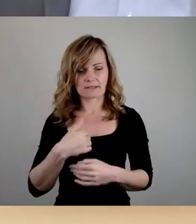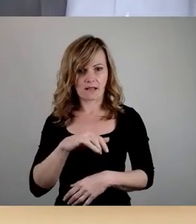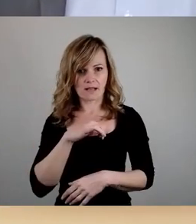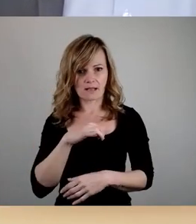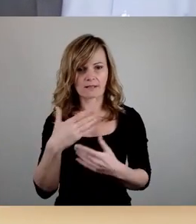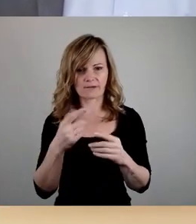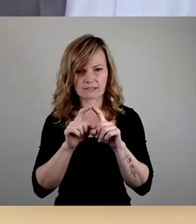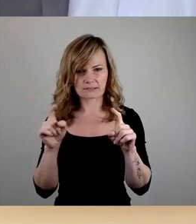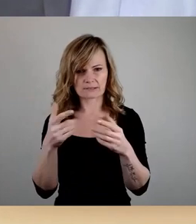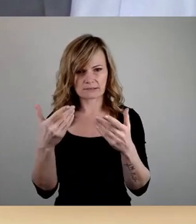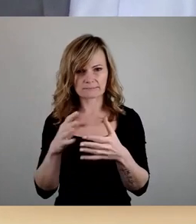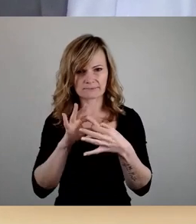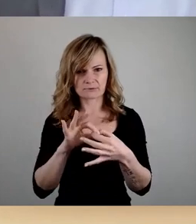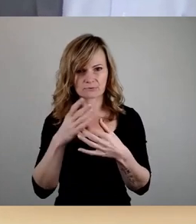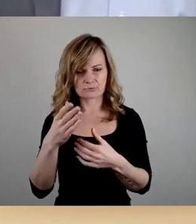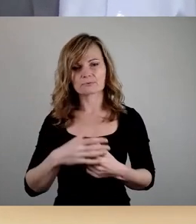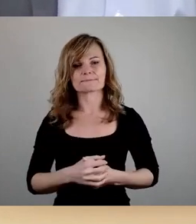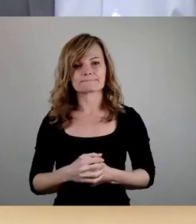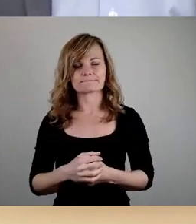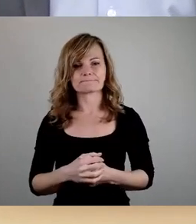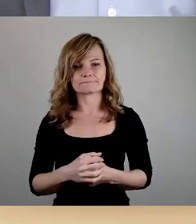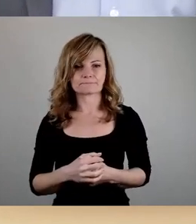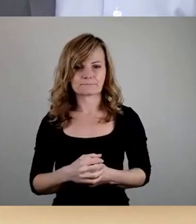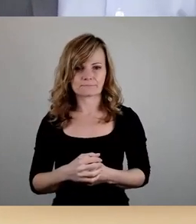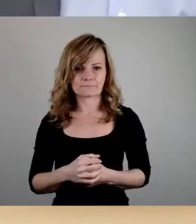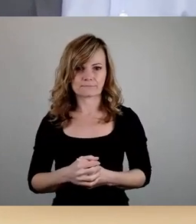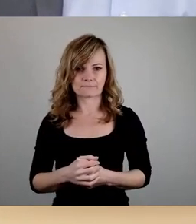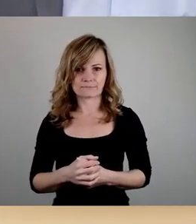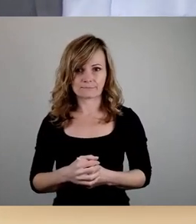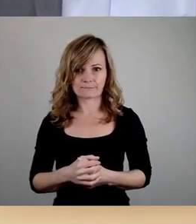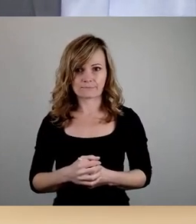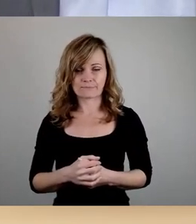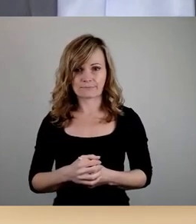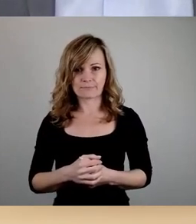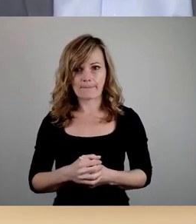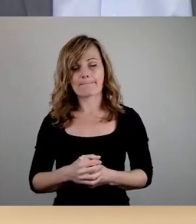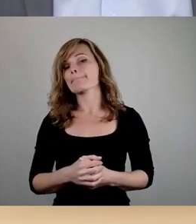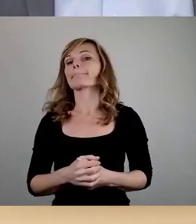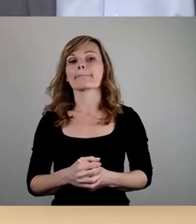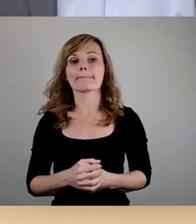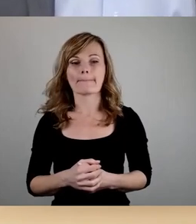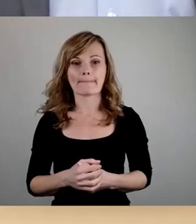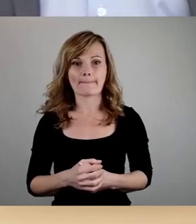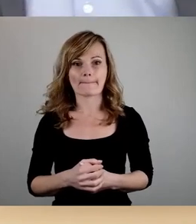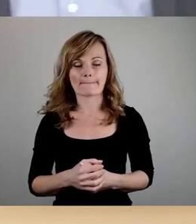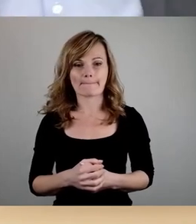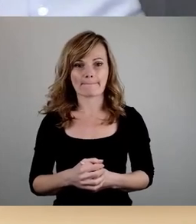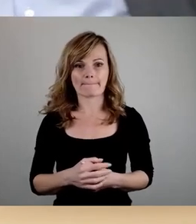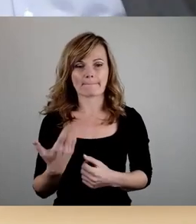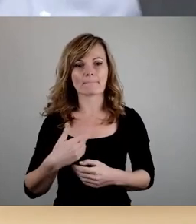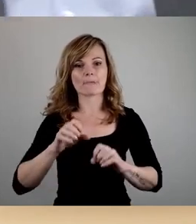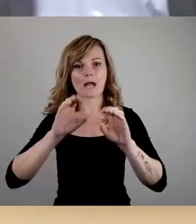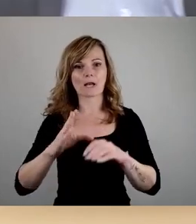worauf Sie jetzt Bezug nehmen wollen, wenn Sie sich jetzt äußern. Ich möchte eine Erklärung zu meinem Abstimmungsverhalten abgeben.